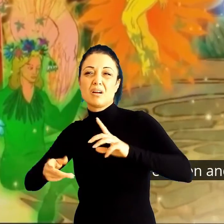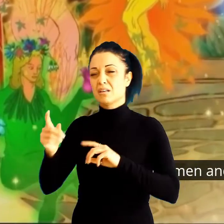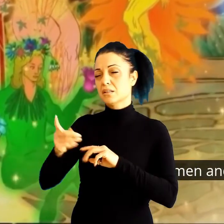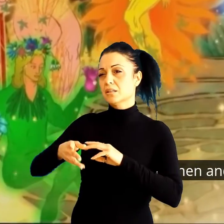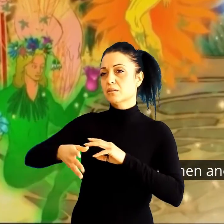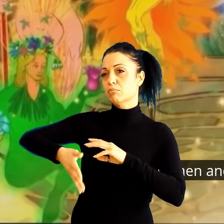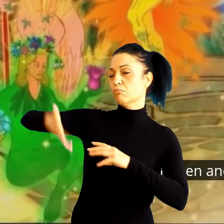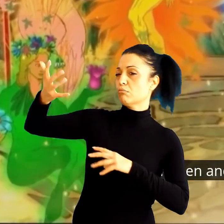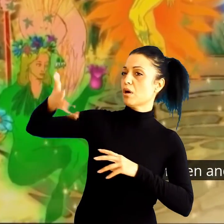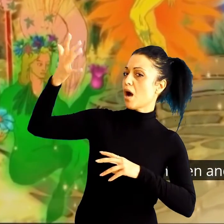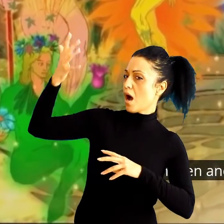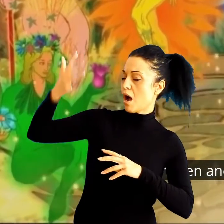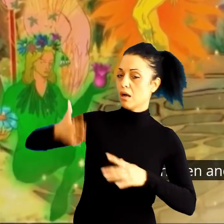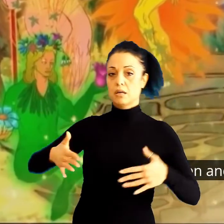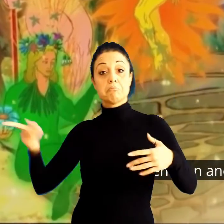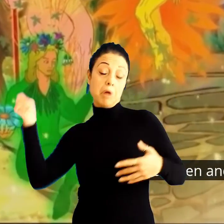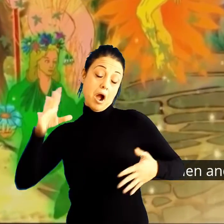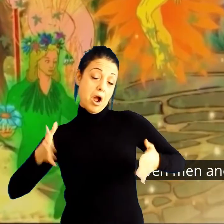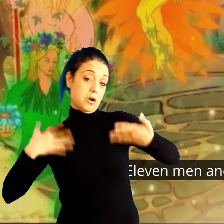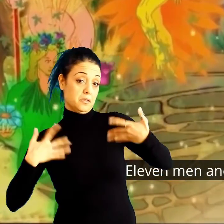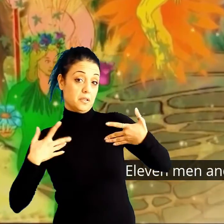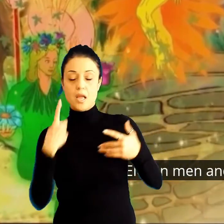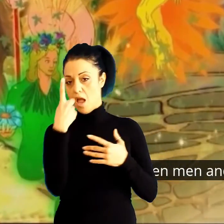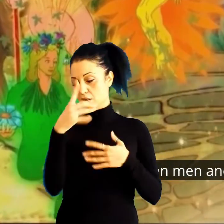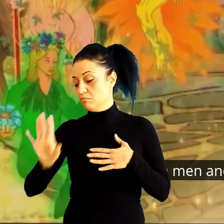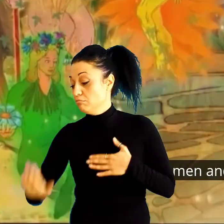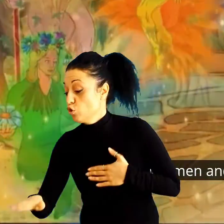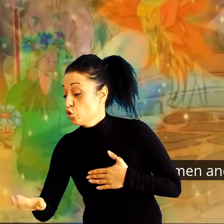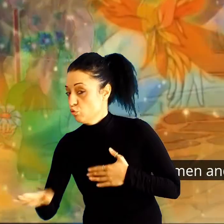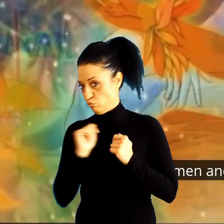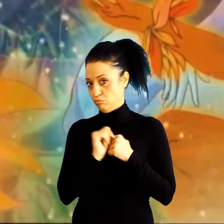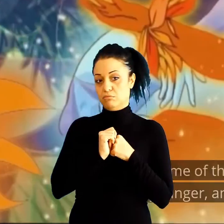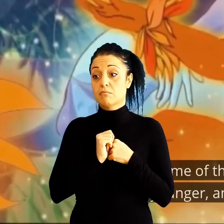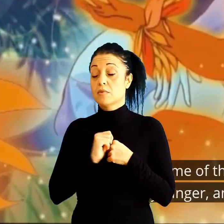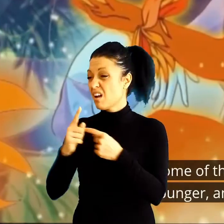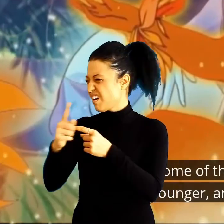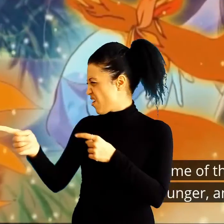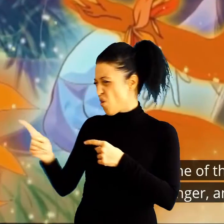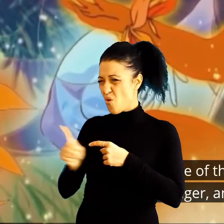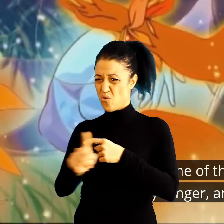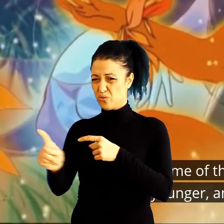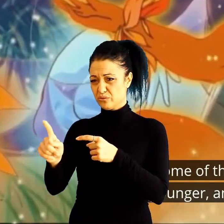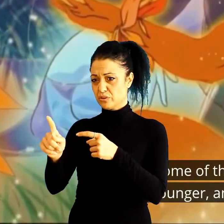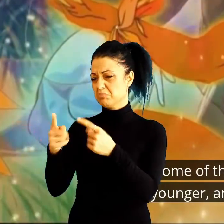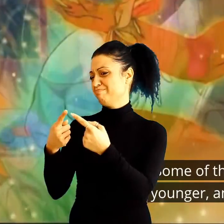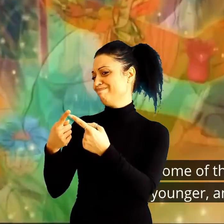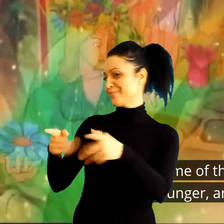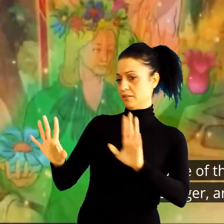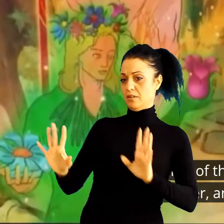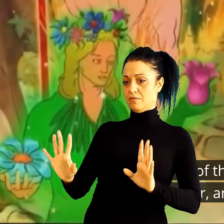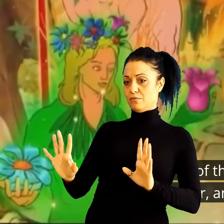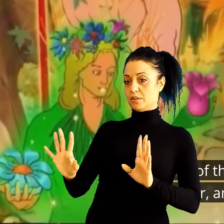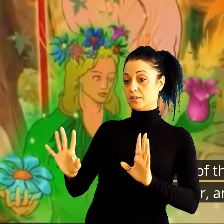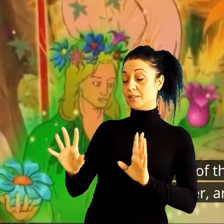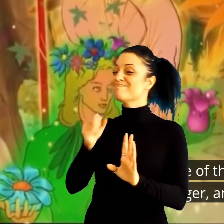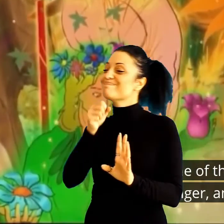11 мажи и една стара жена. Некој од мажите биле постари, некој